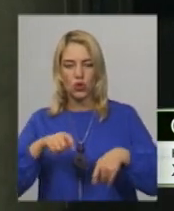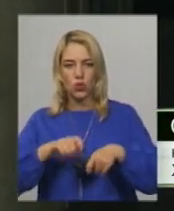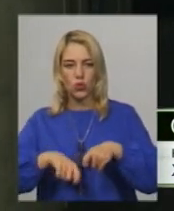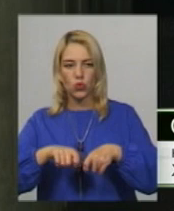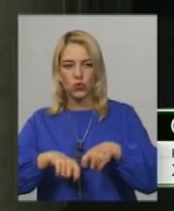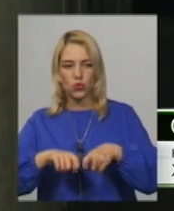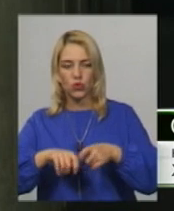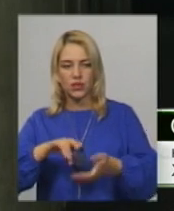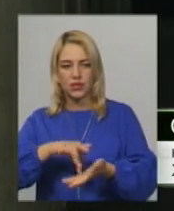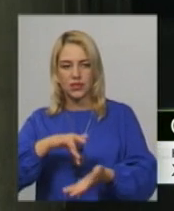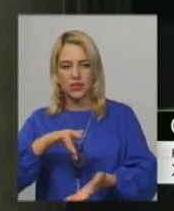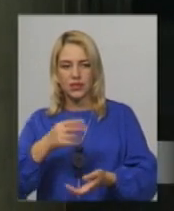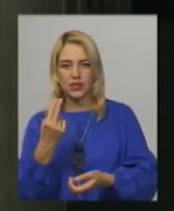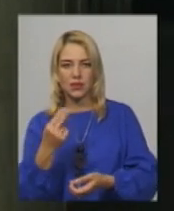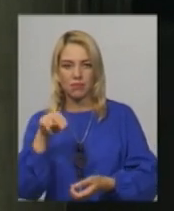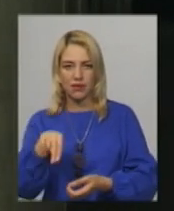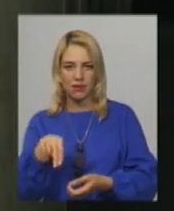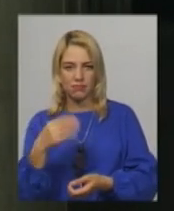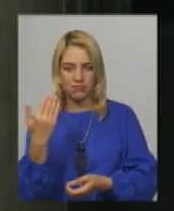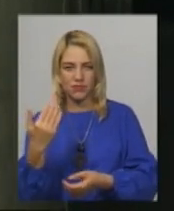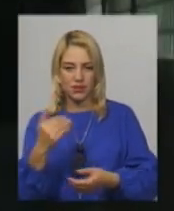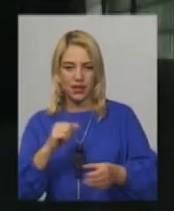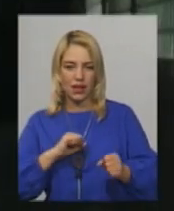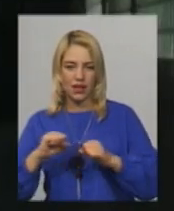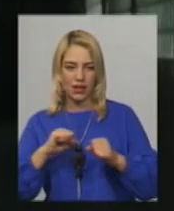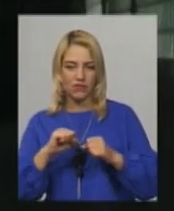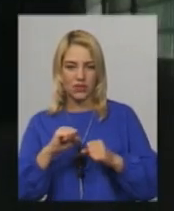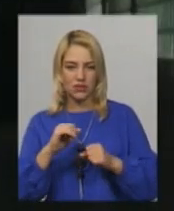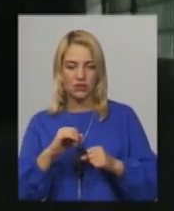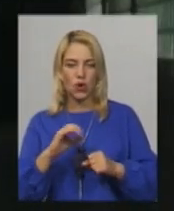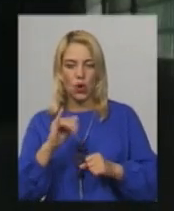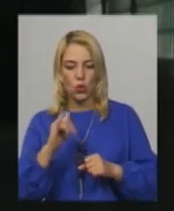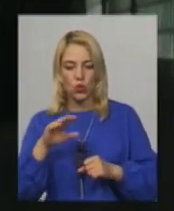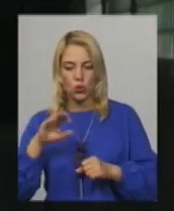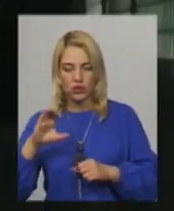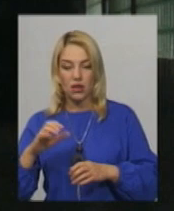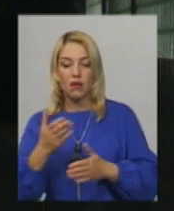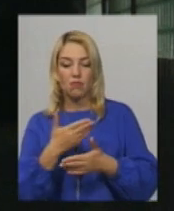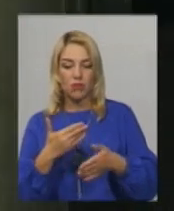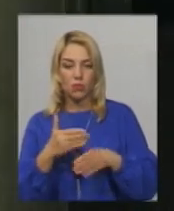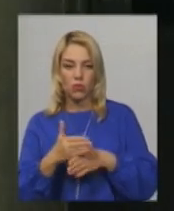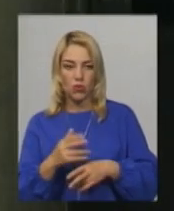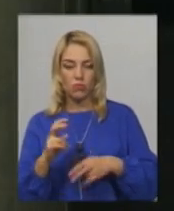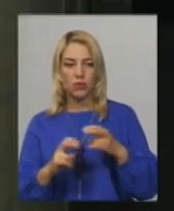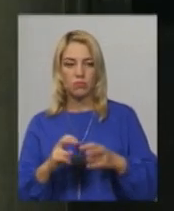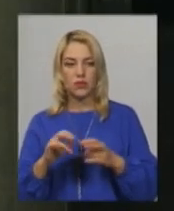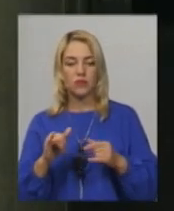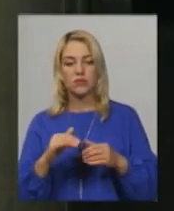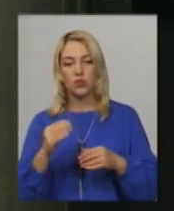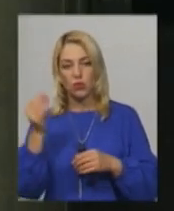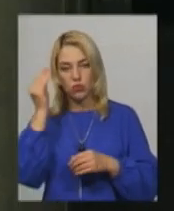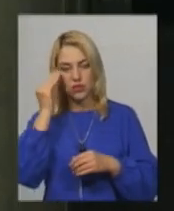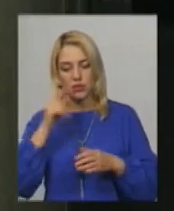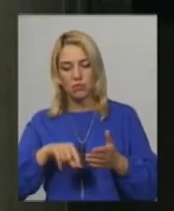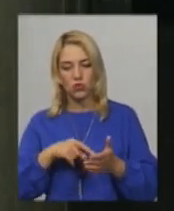центрального їхнього керівництва. Ми допомагаємо підприємству, звичайно, і позиції міського